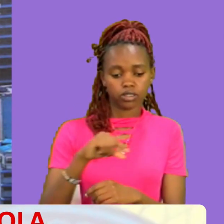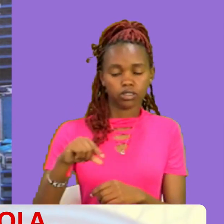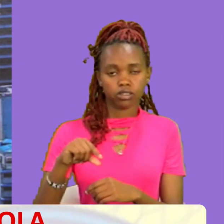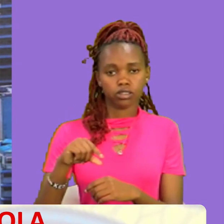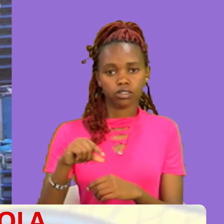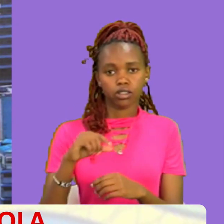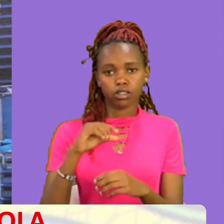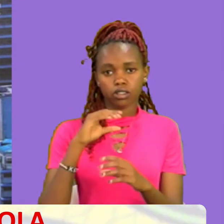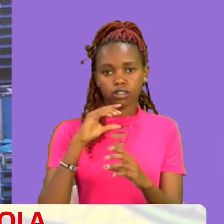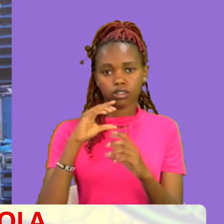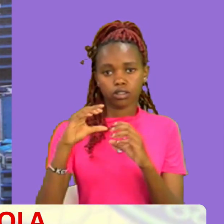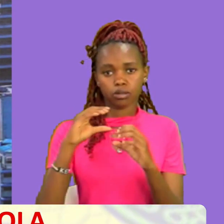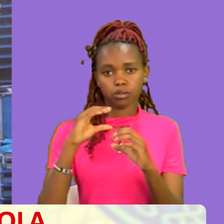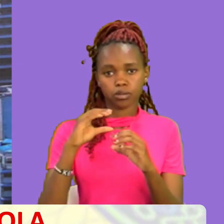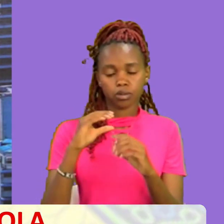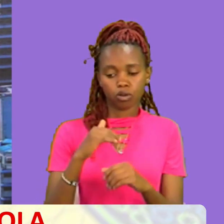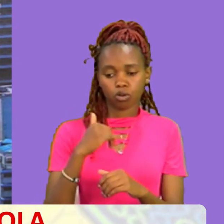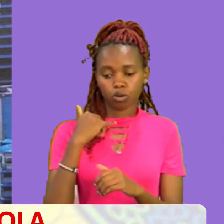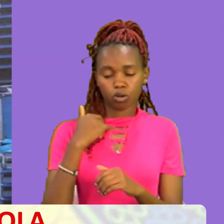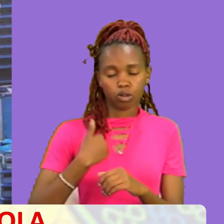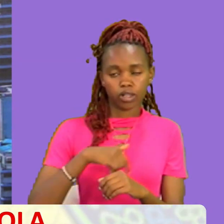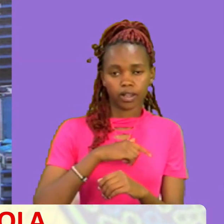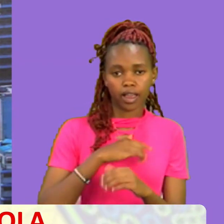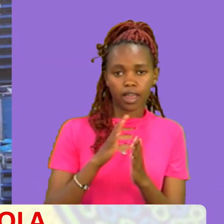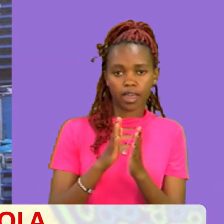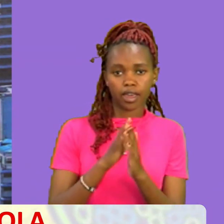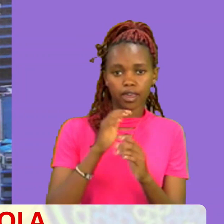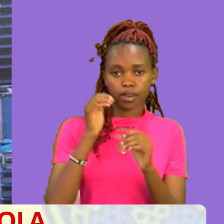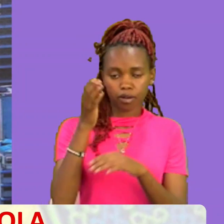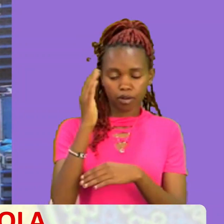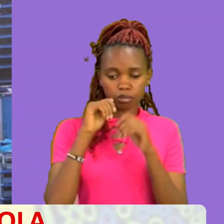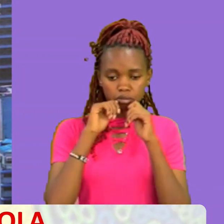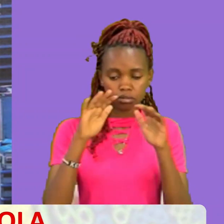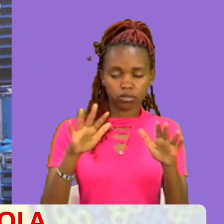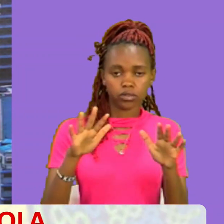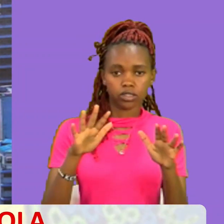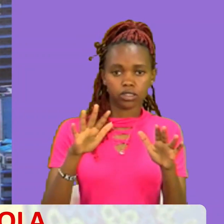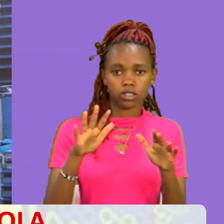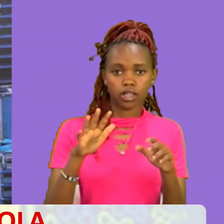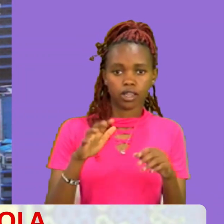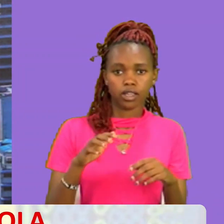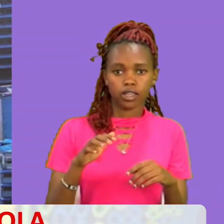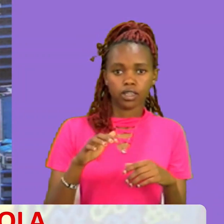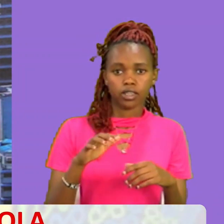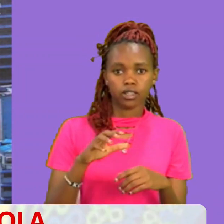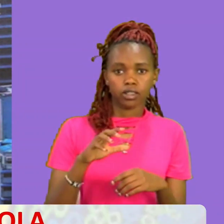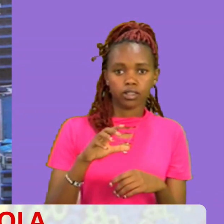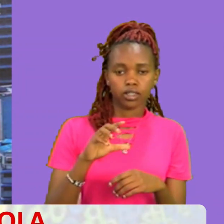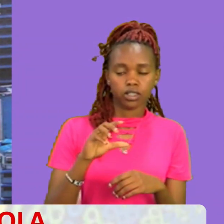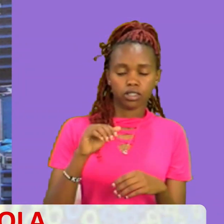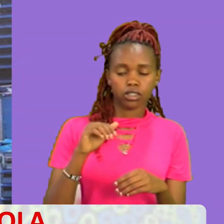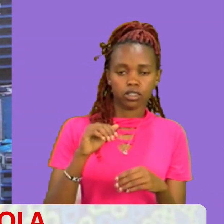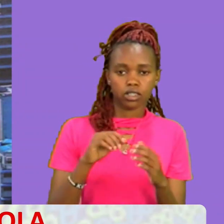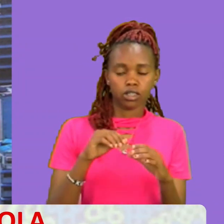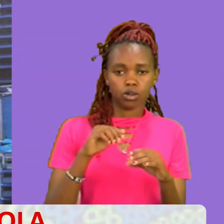wapo Unaweza zungumuza nasi Unaweza piga simu Na mungu Atakua kutubariki zaidi Ndani ya nakuwacha na vasi Ya Mark chapter 1